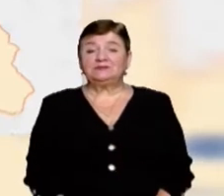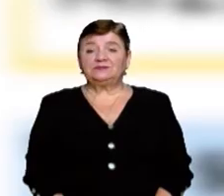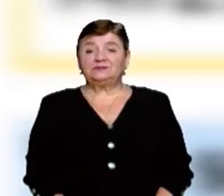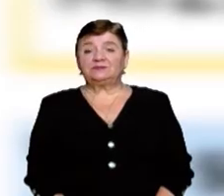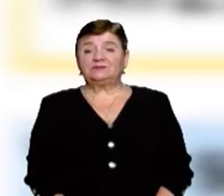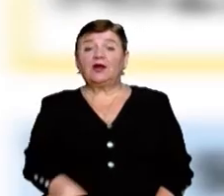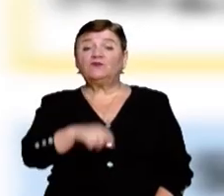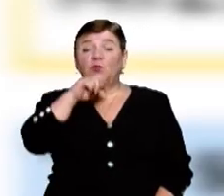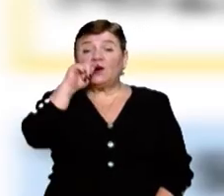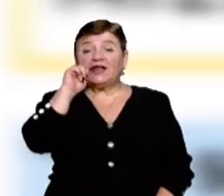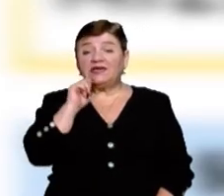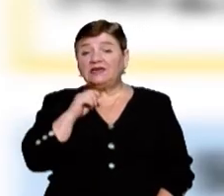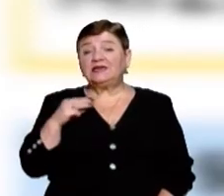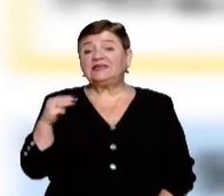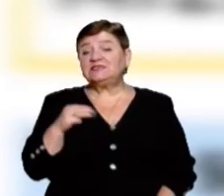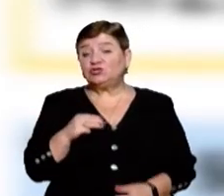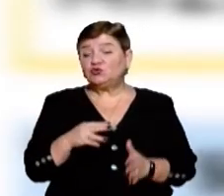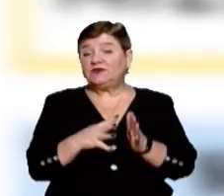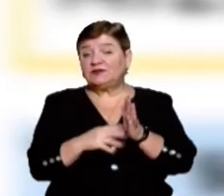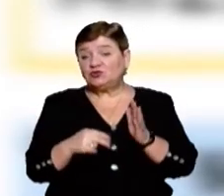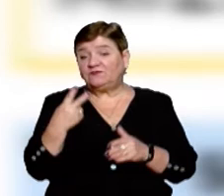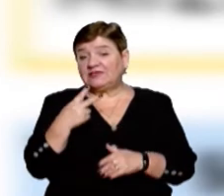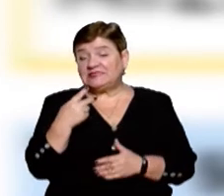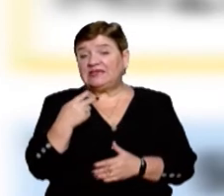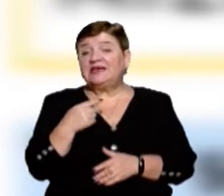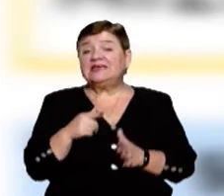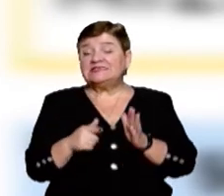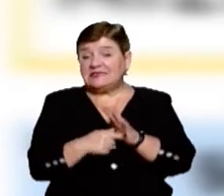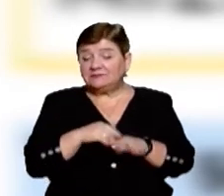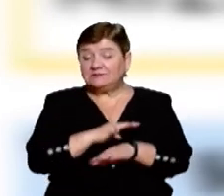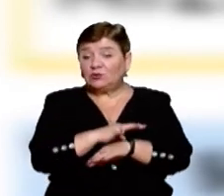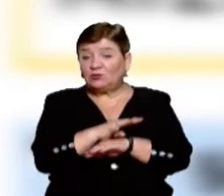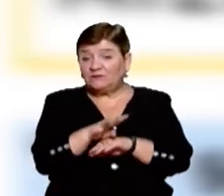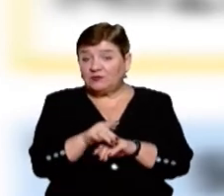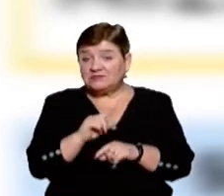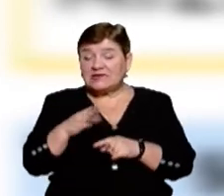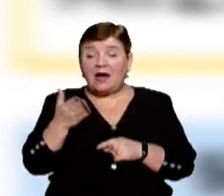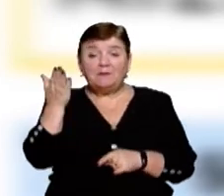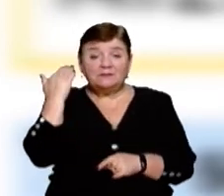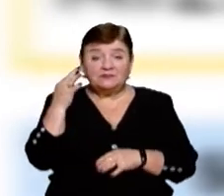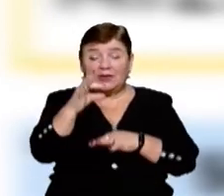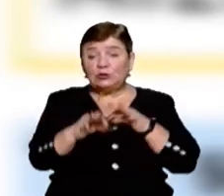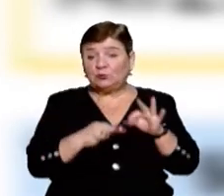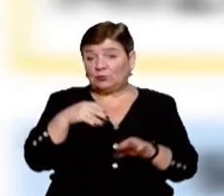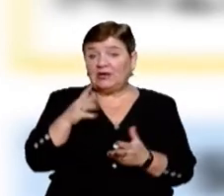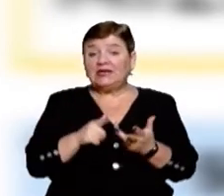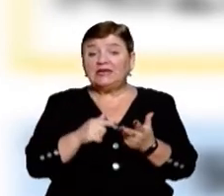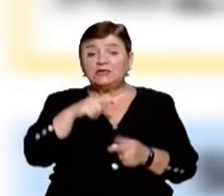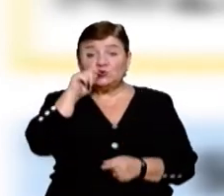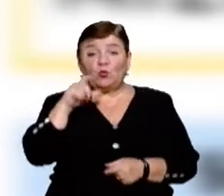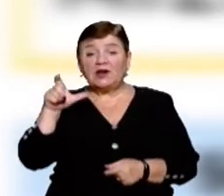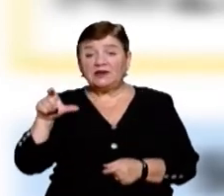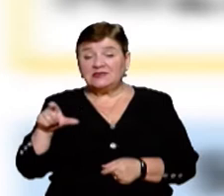В Україні 1974 підтверджених випадків інфікування коронавірусом за минулу добу. Кількість українців, які